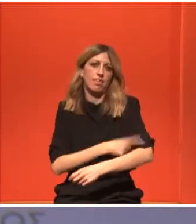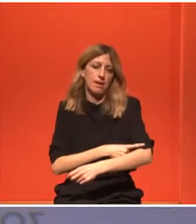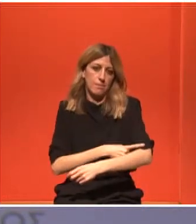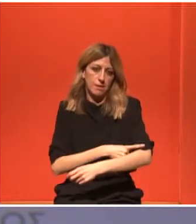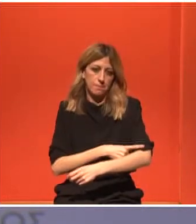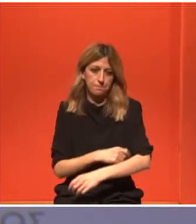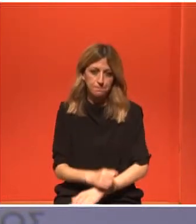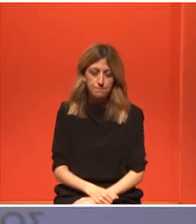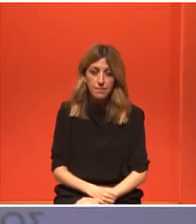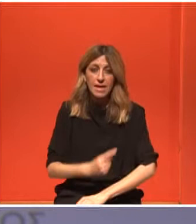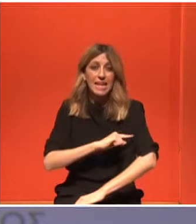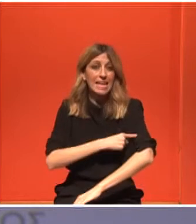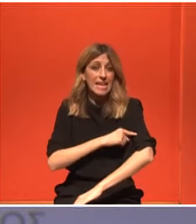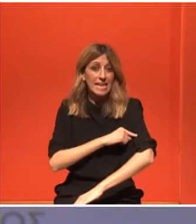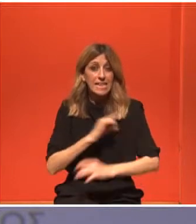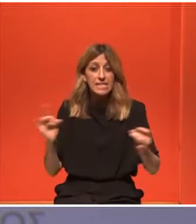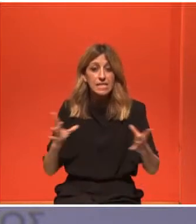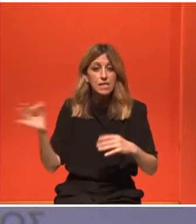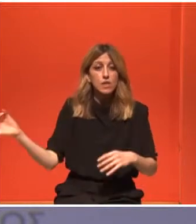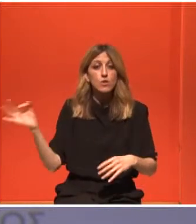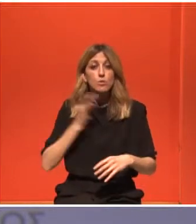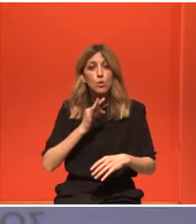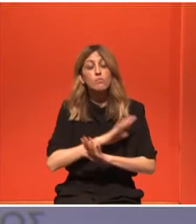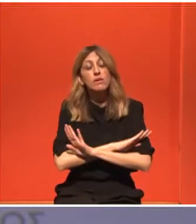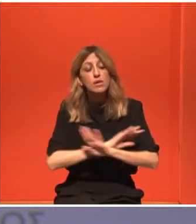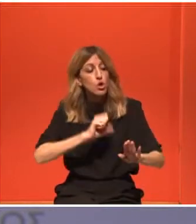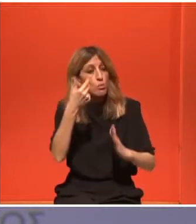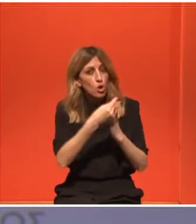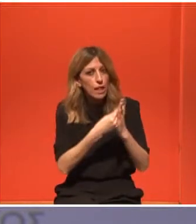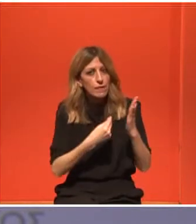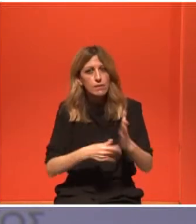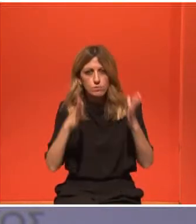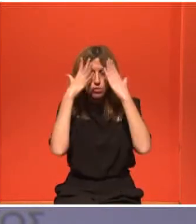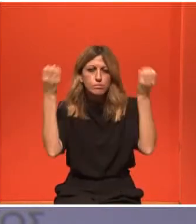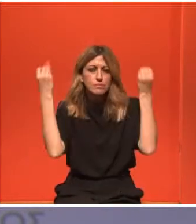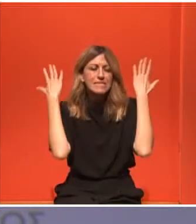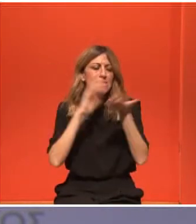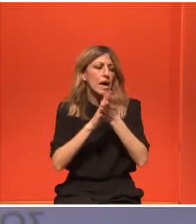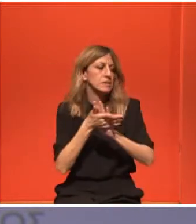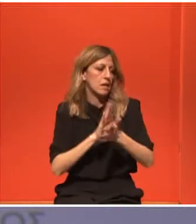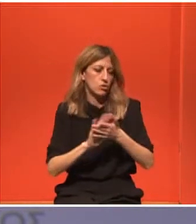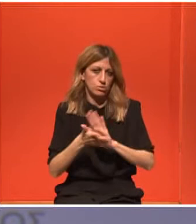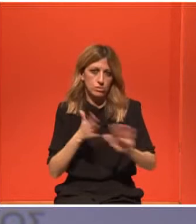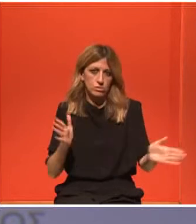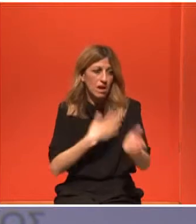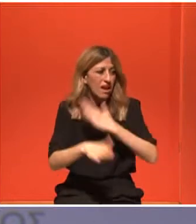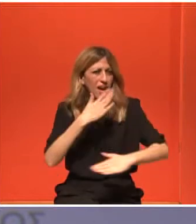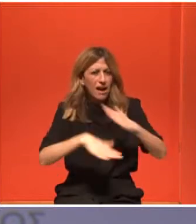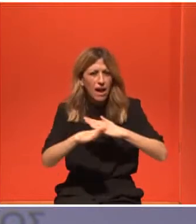Όταν οι γιατροί μου είπαν ότι δεν θα μπορούσα να συνεχίσω απότεξανα το πρωτοαθλητισμό και γενικά το καράτη για να μην χτυπήσω,